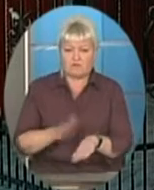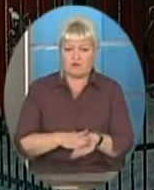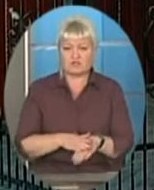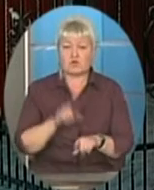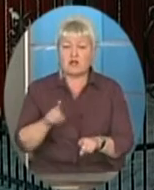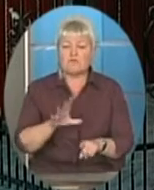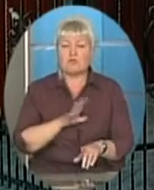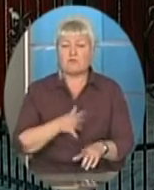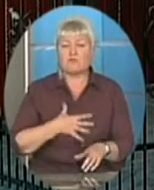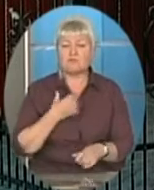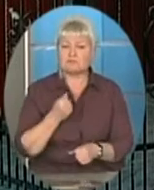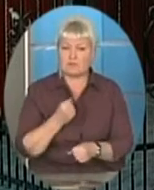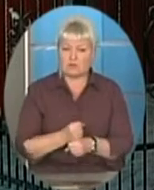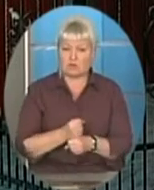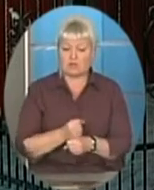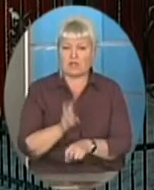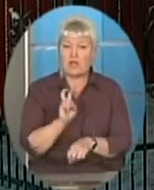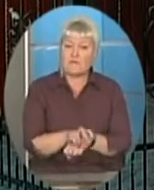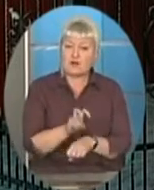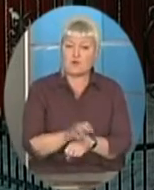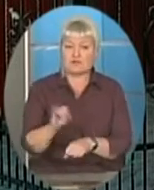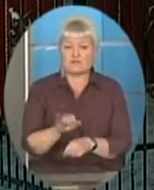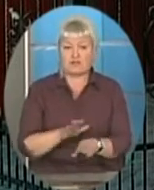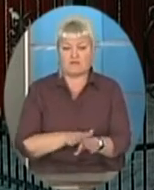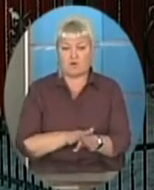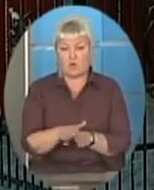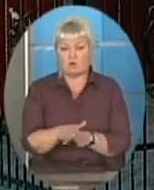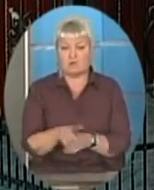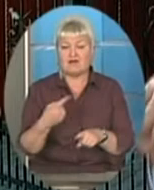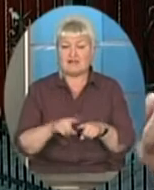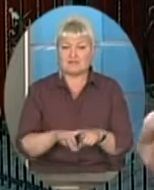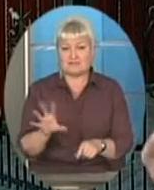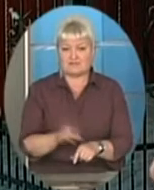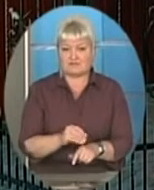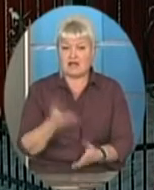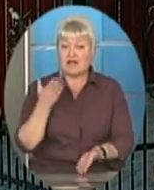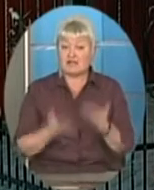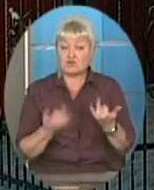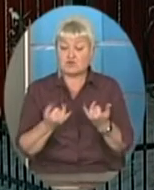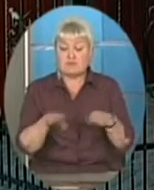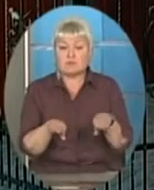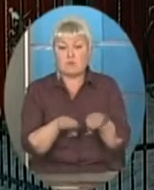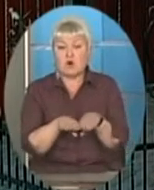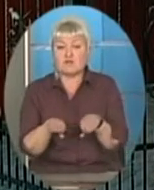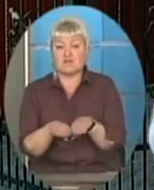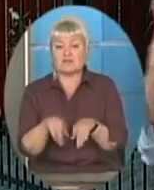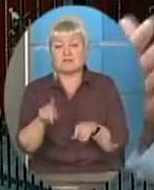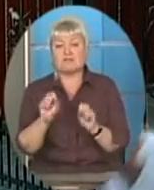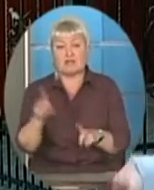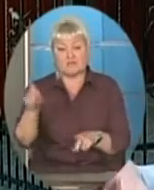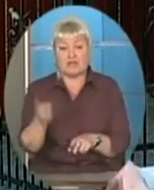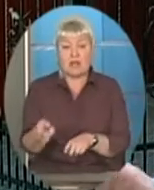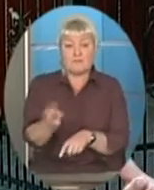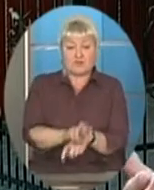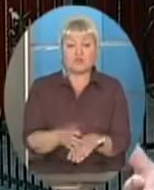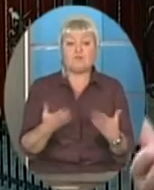дисциплінований, приходив і виконував це все. Якщо зараз порівнятися з тим, як він прийшов і який